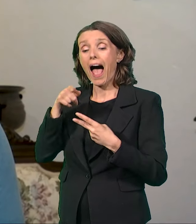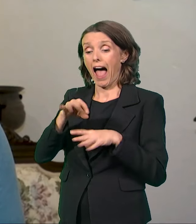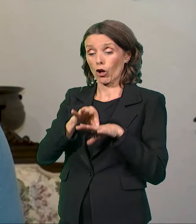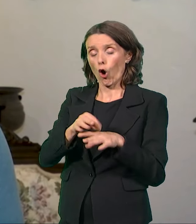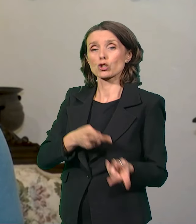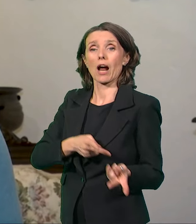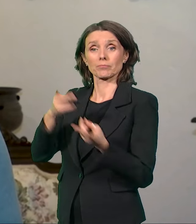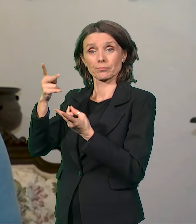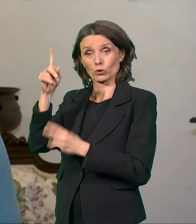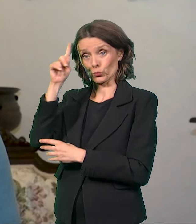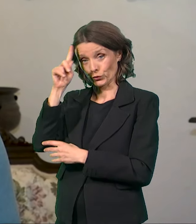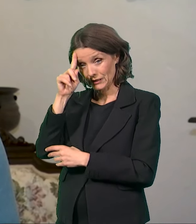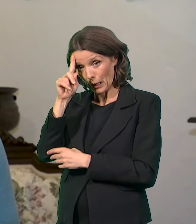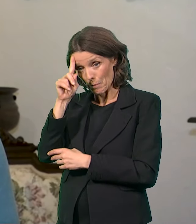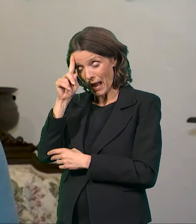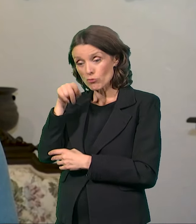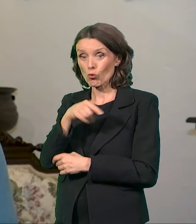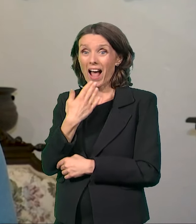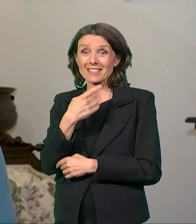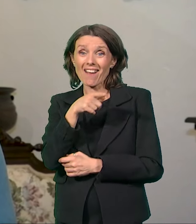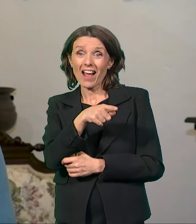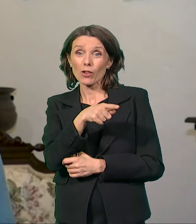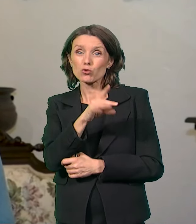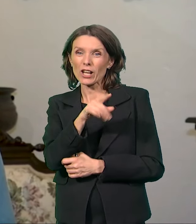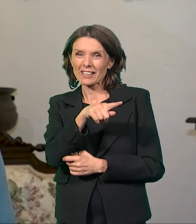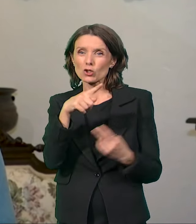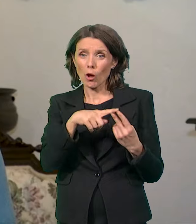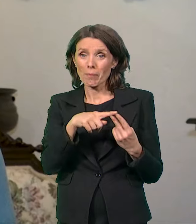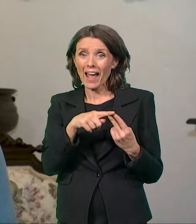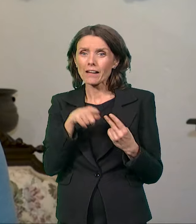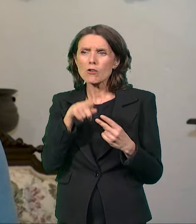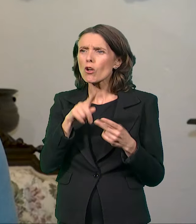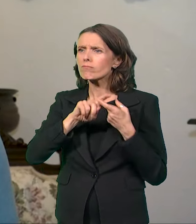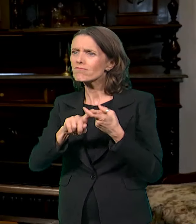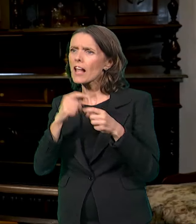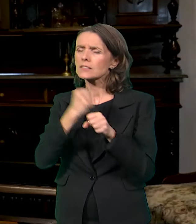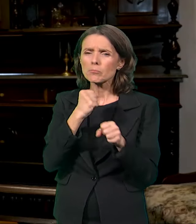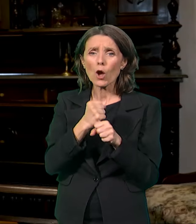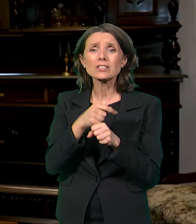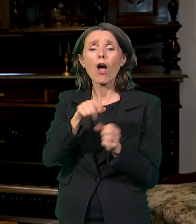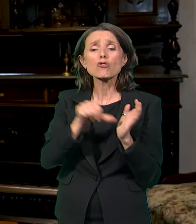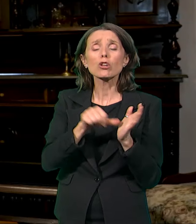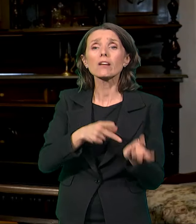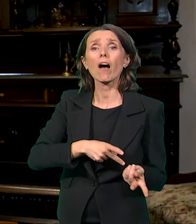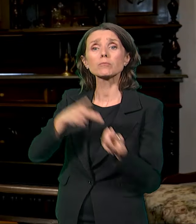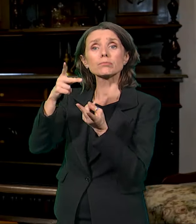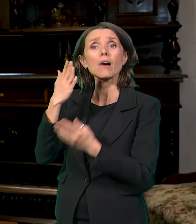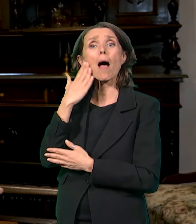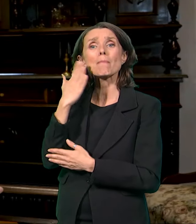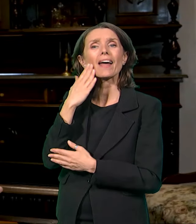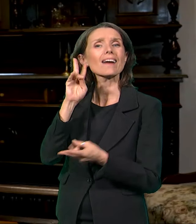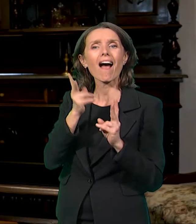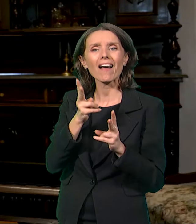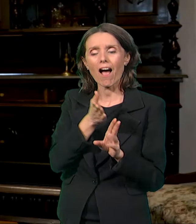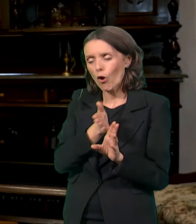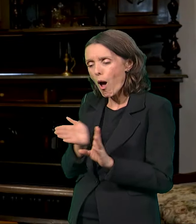zahvaljujući Ristu Paranosu, šljive Srbije su stizale do Sjedinjenih američkih država. Izvoz je išao preko Trsta, koji je bio